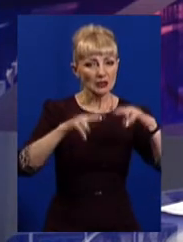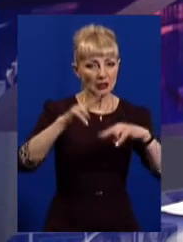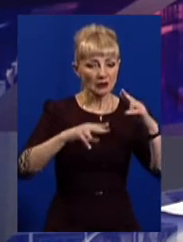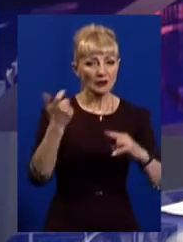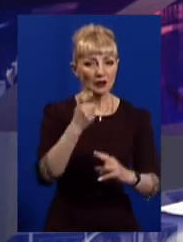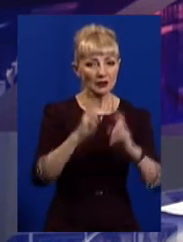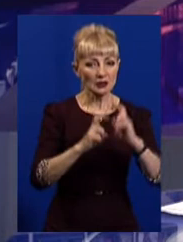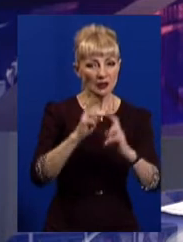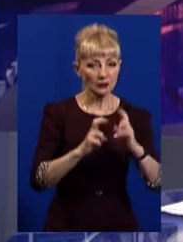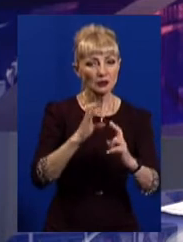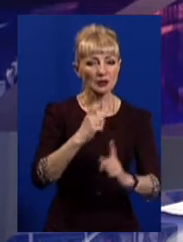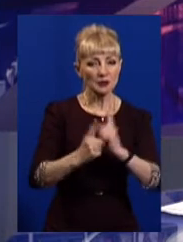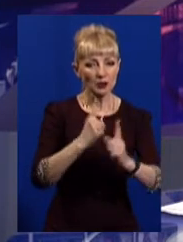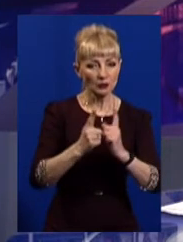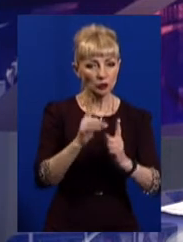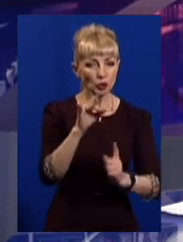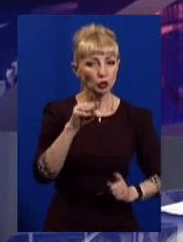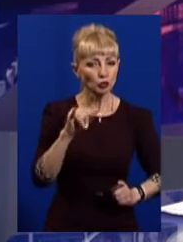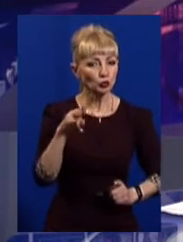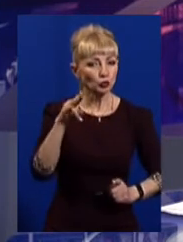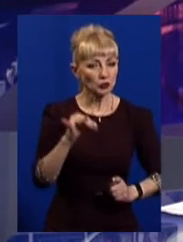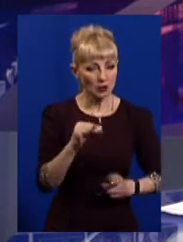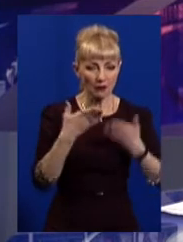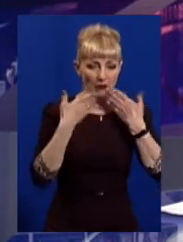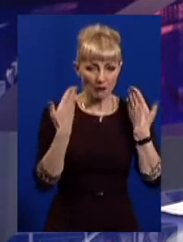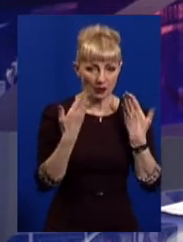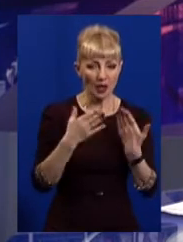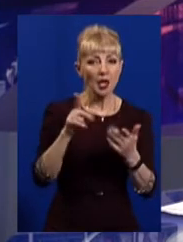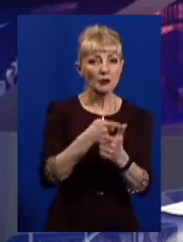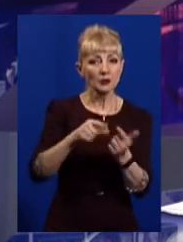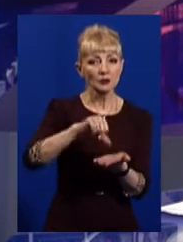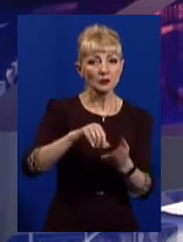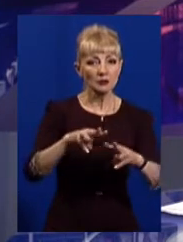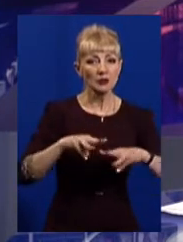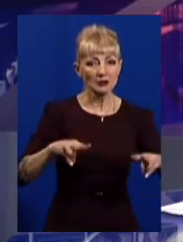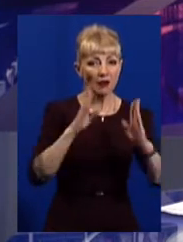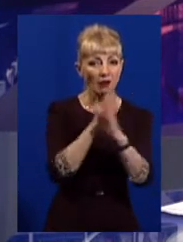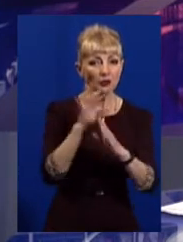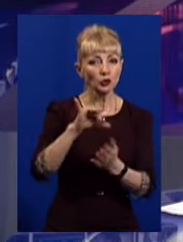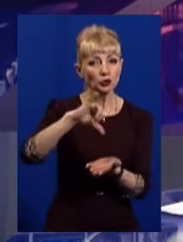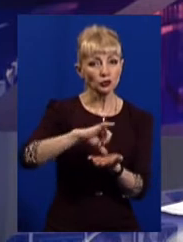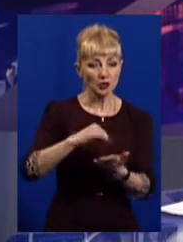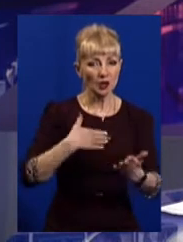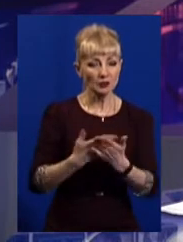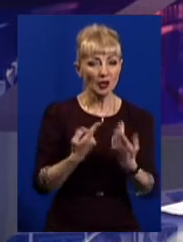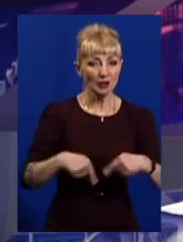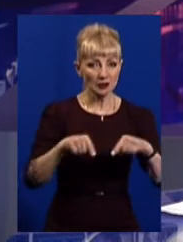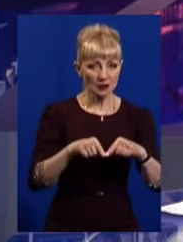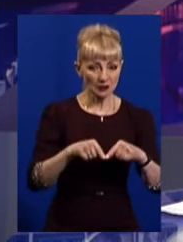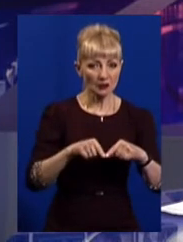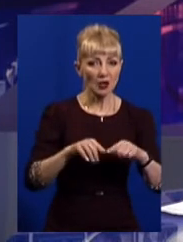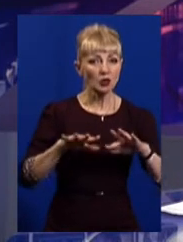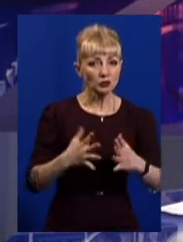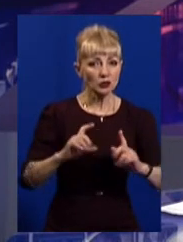заводу з утилізації ртуті не відбулися. Між представником Міністерства екології та учасниками громадських організацій стався